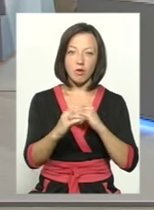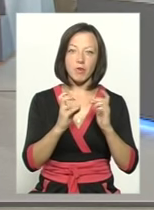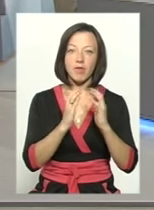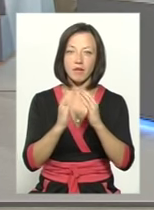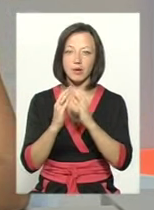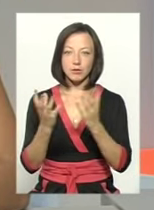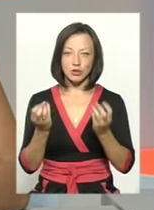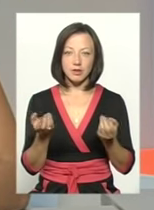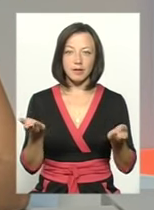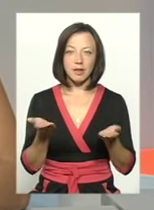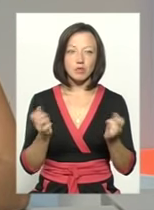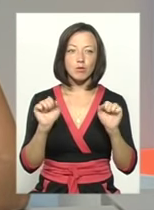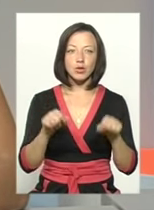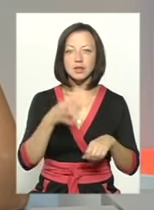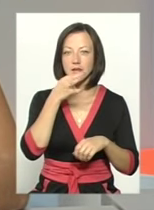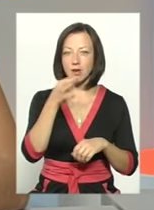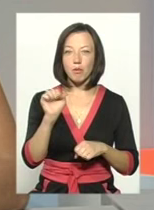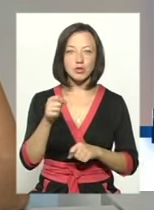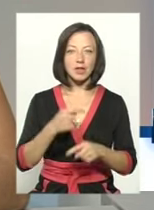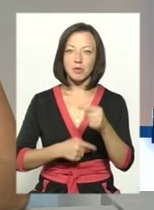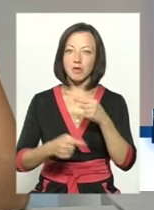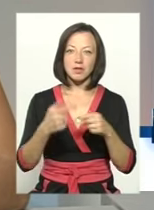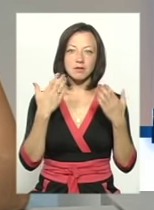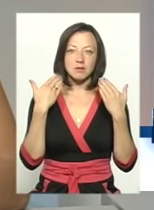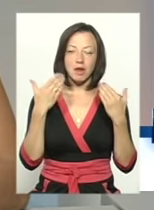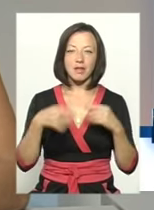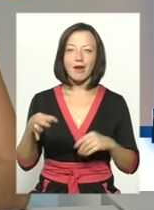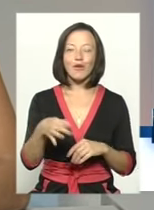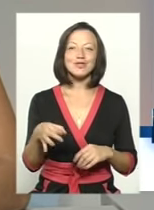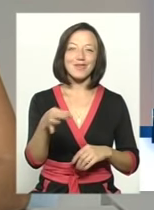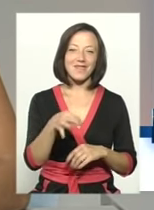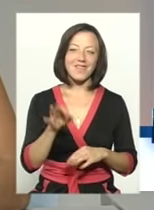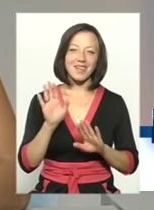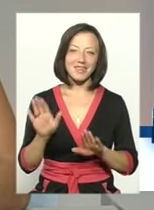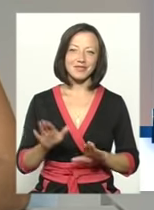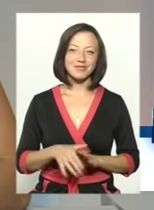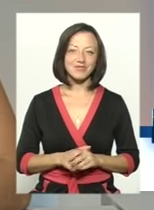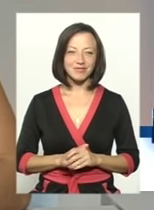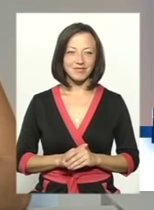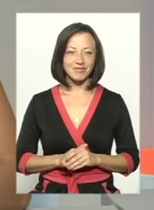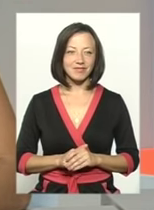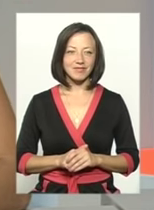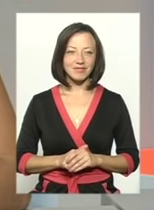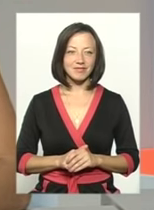фермі, щодесь. Звичайно, можна навіть сказати, він може не повертатися з відпочинку на островах, щоб контролювати.